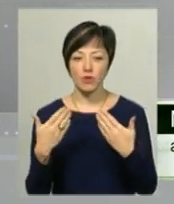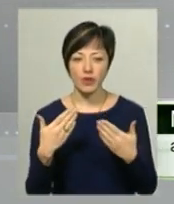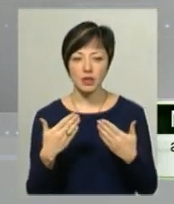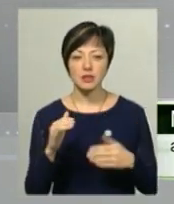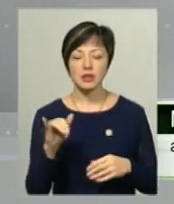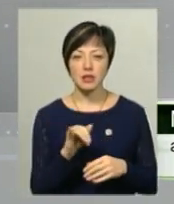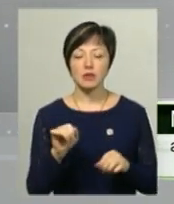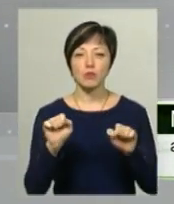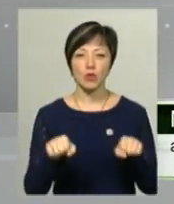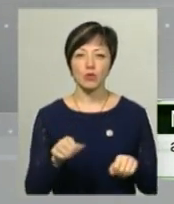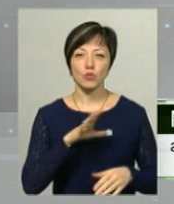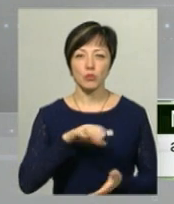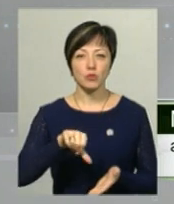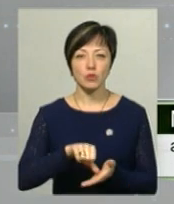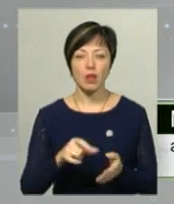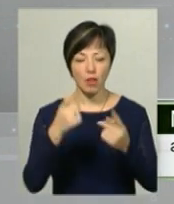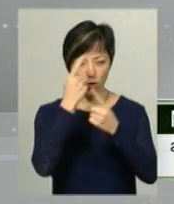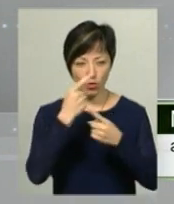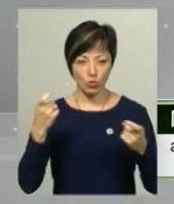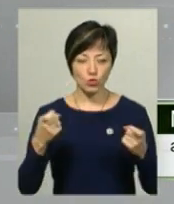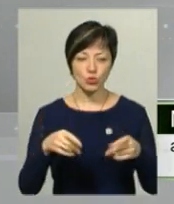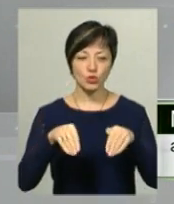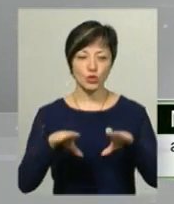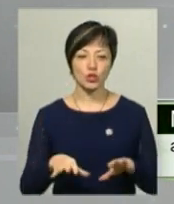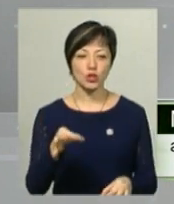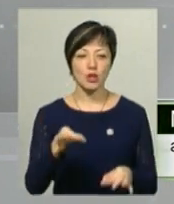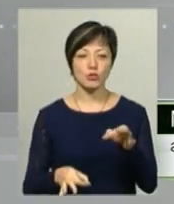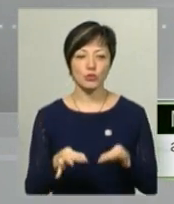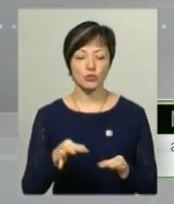крім того, змогли бути присутніми на оголошення судового рішення.